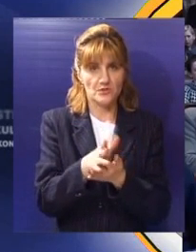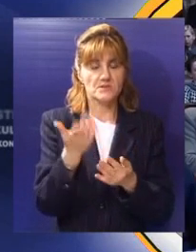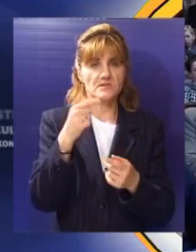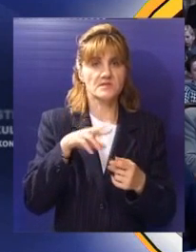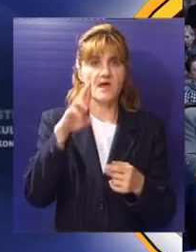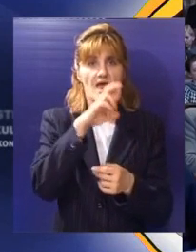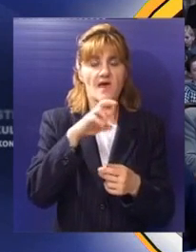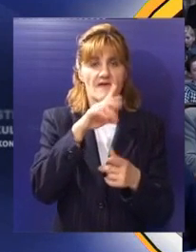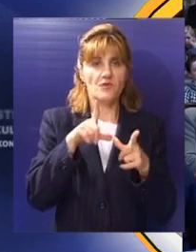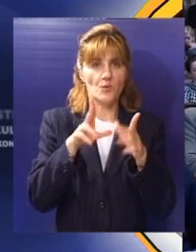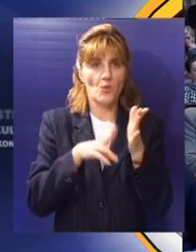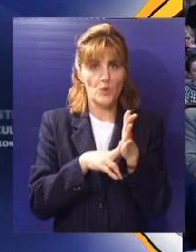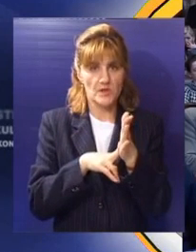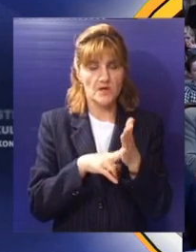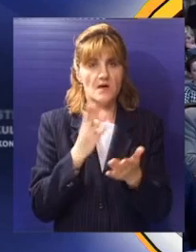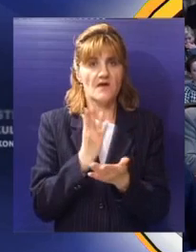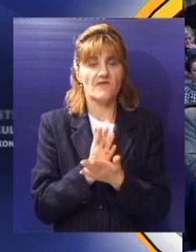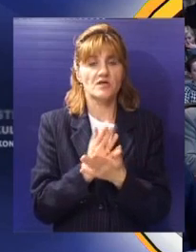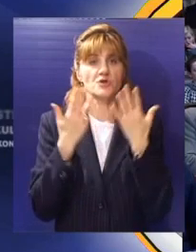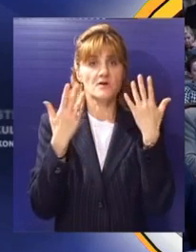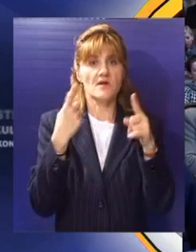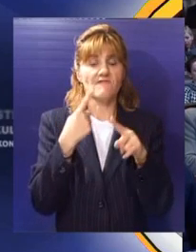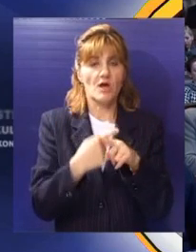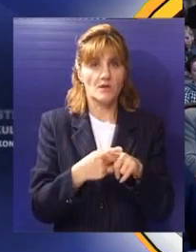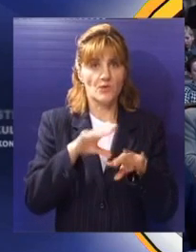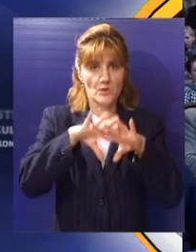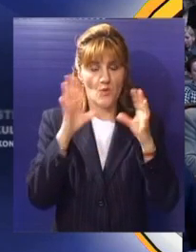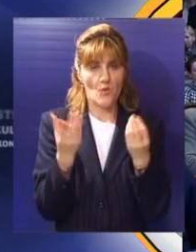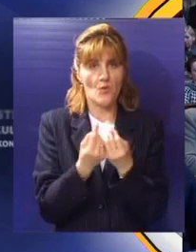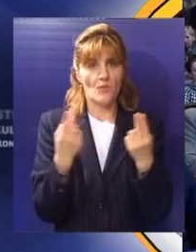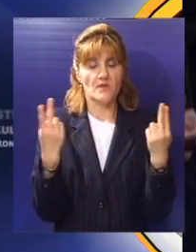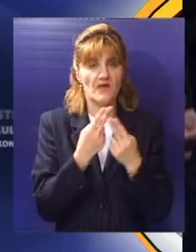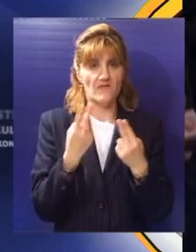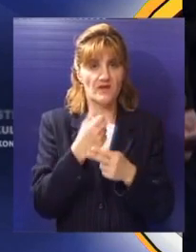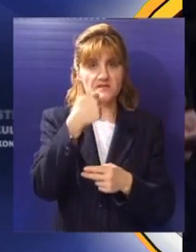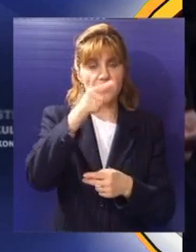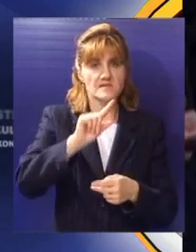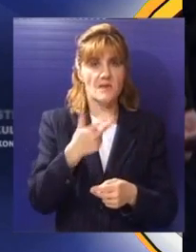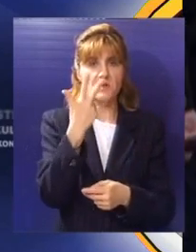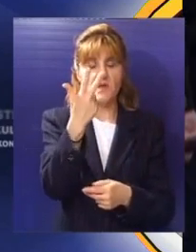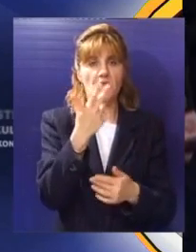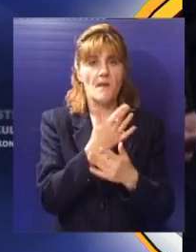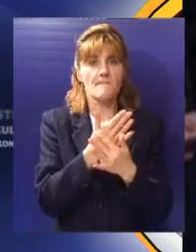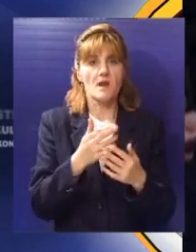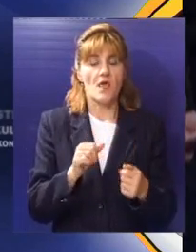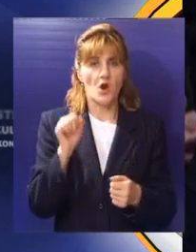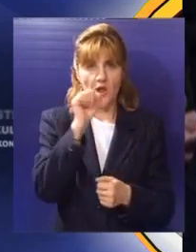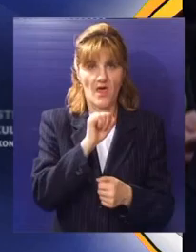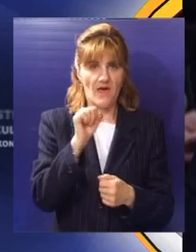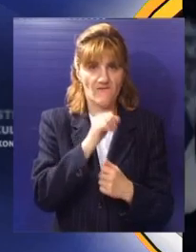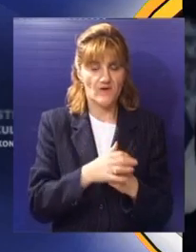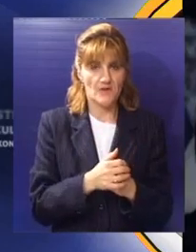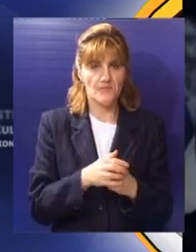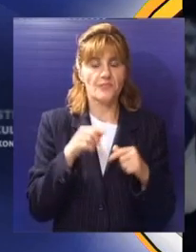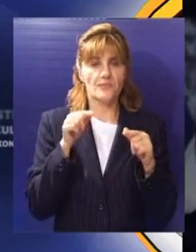sada je u Subotici po ovom osnovu realizovano devet projekata ukupne vrednosti između 1,2 i 1,3 miliona evra. To predstavlja trećinu